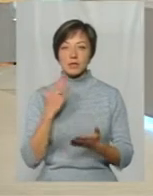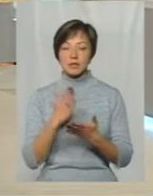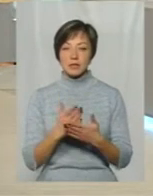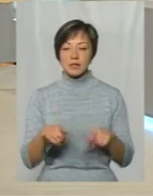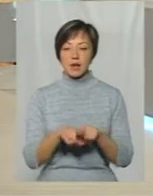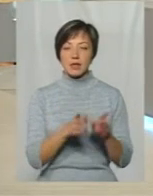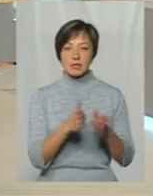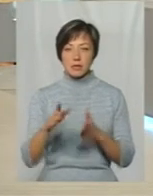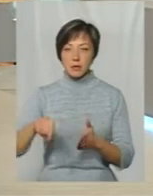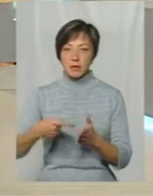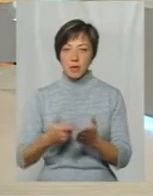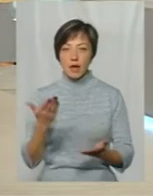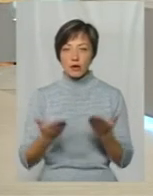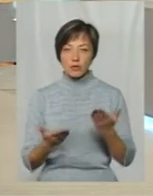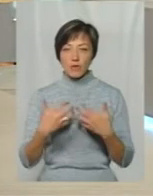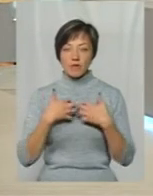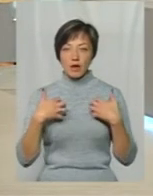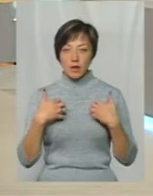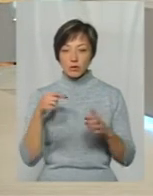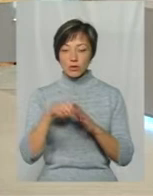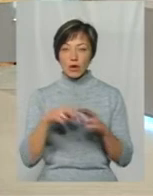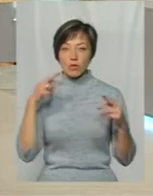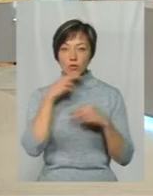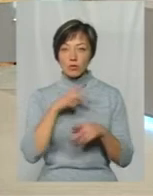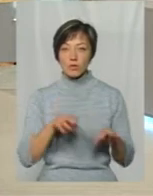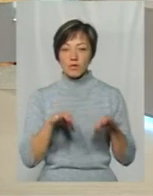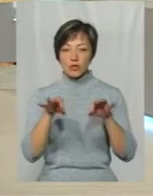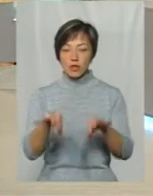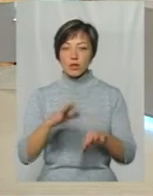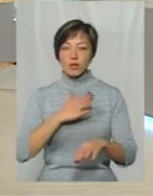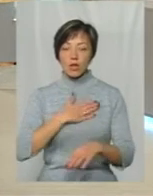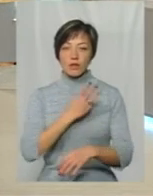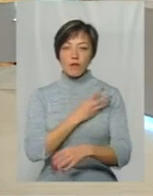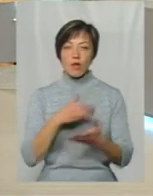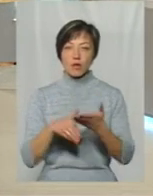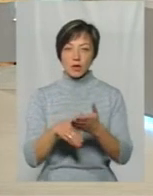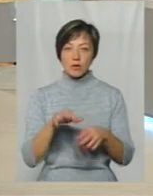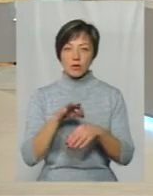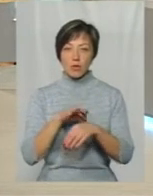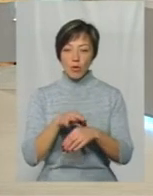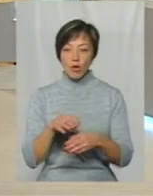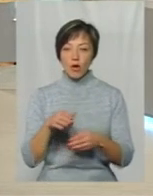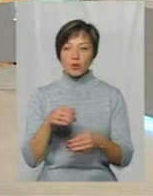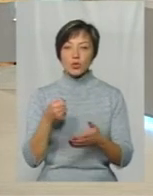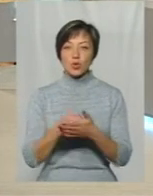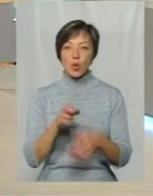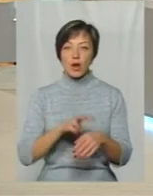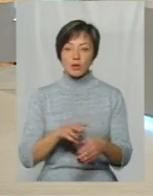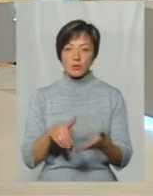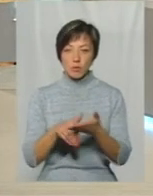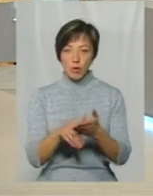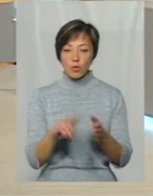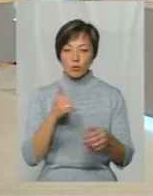система в місті Якщо тварини є ознаки отруєння, негайно виїжджають наші волонтери Проводять до лікарську допомогу У нас є набор